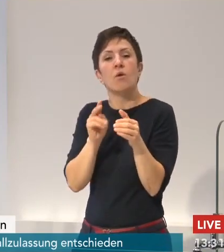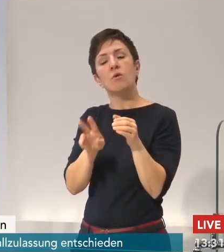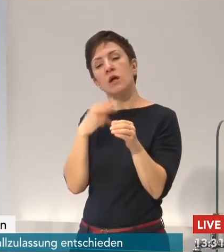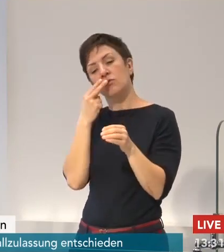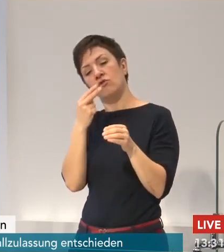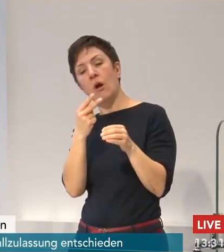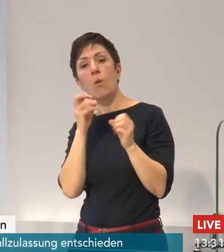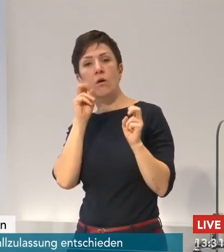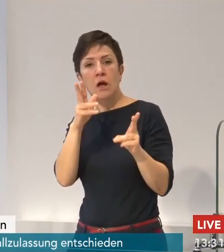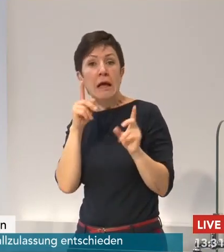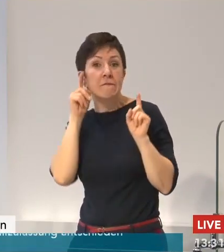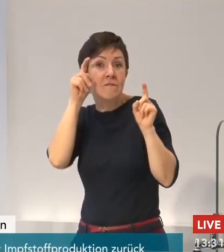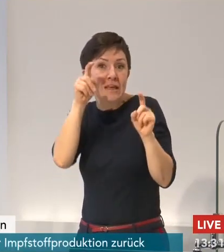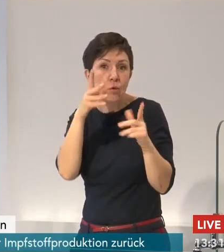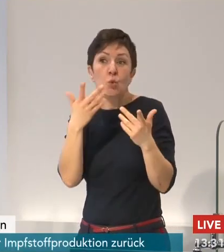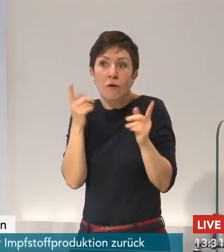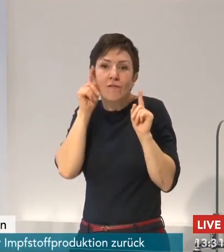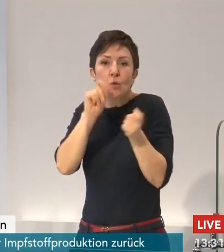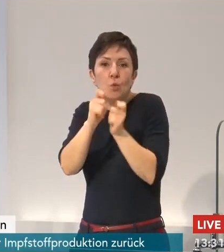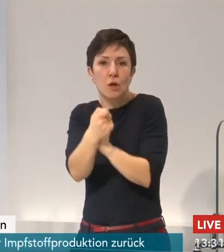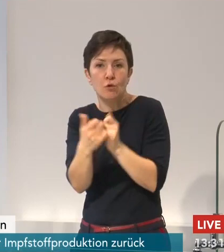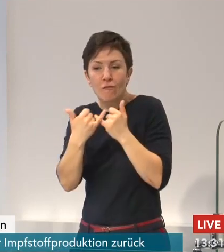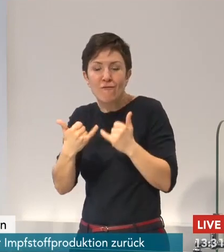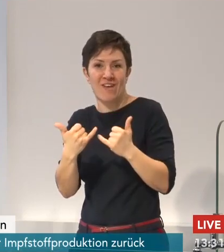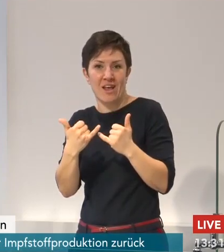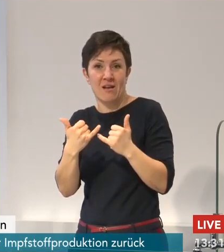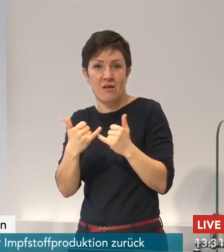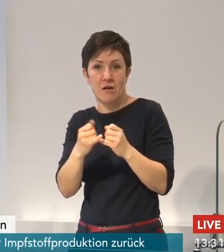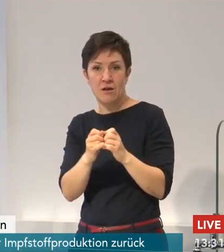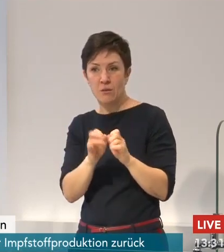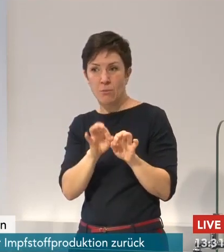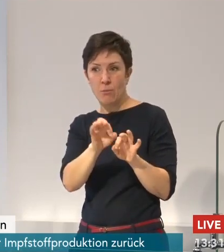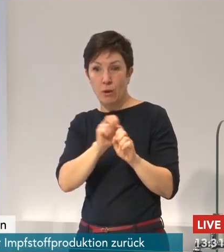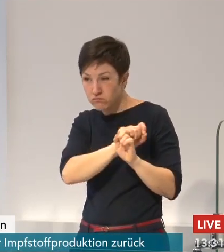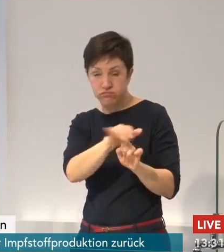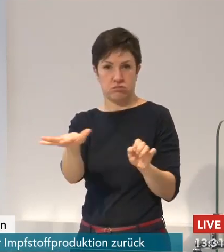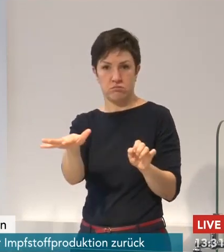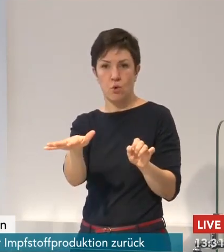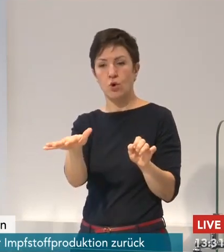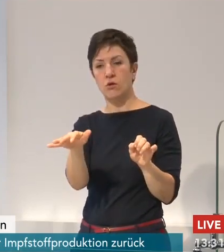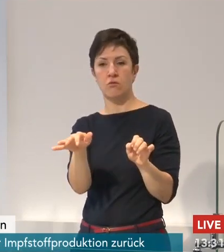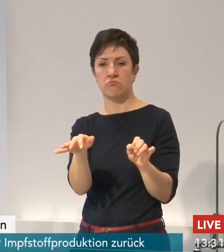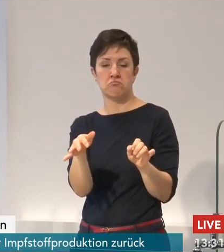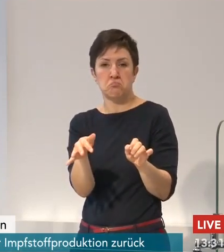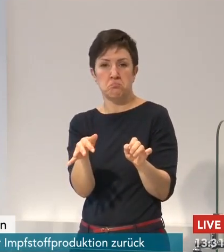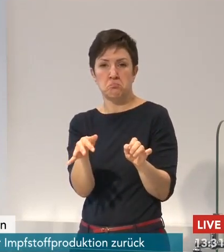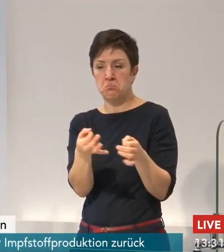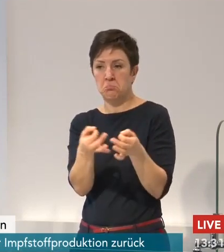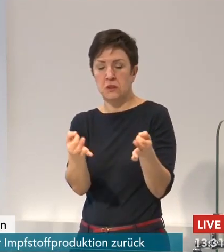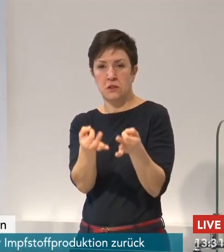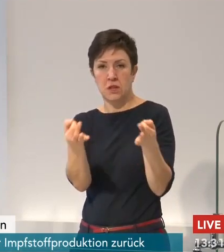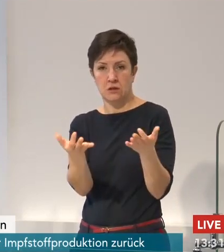Virusmutationen. Das Ziel vier Wochen deshalb, um auch eine verlässliche Planung allen Beteiligten